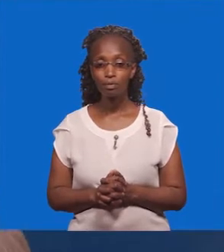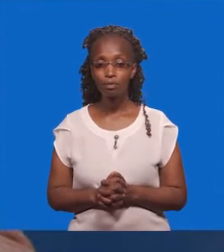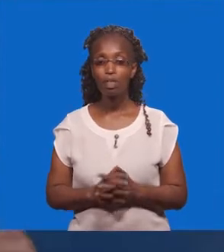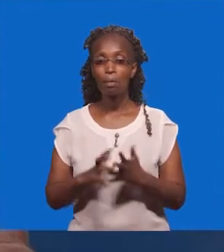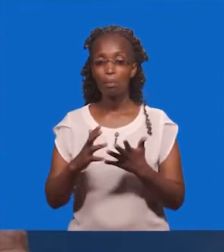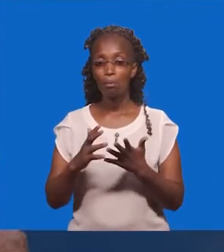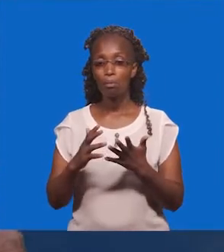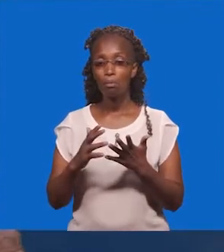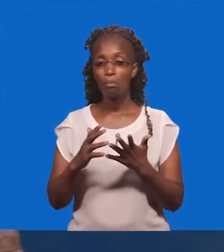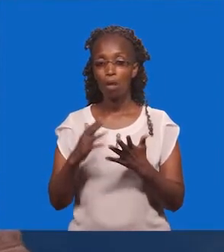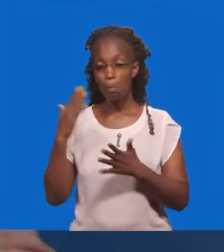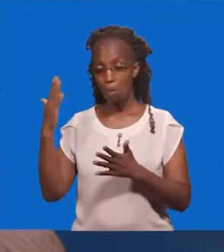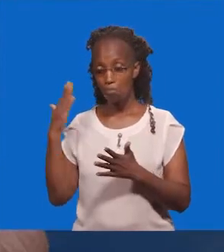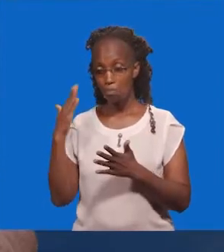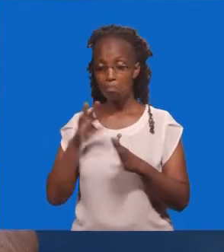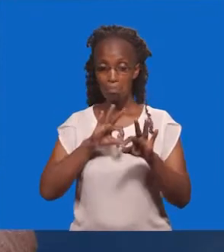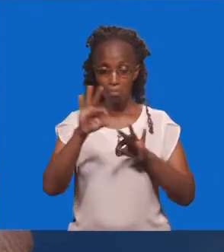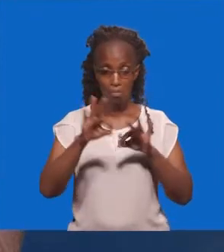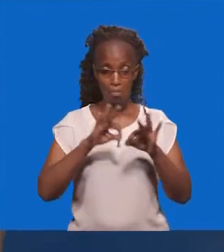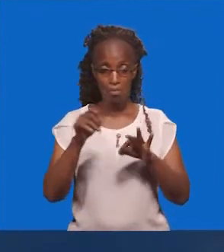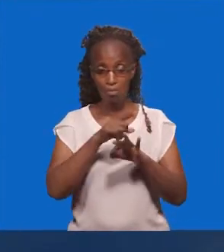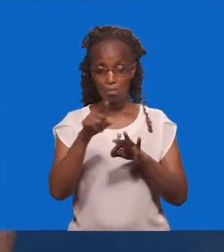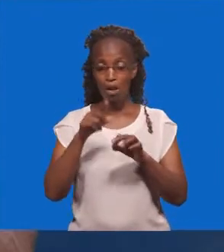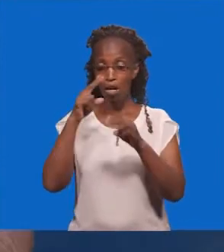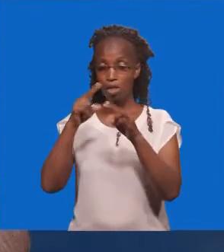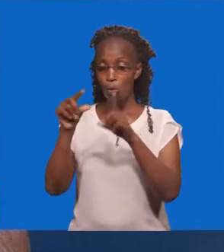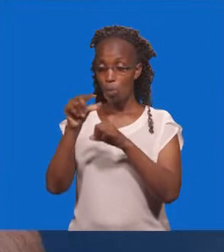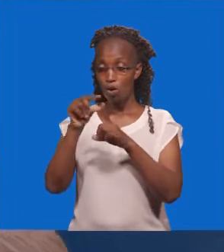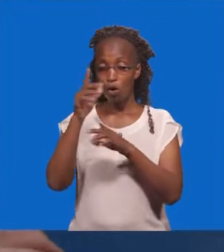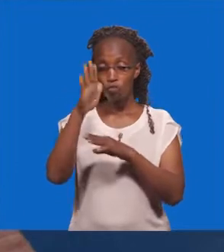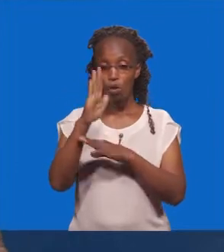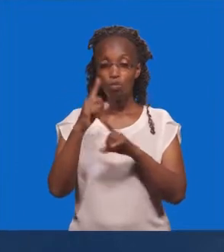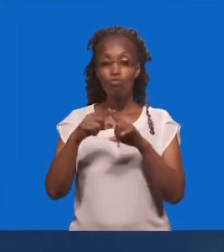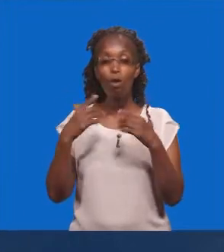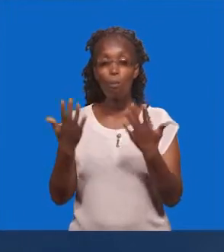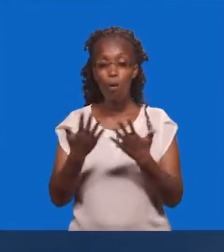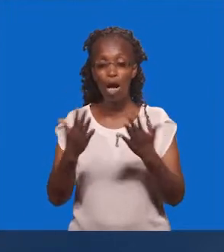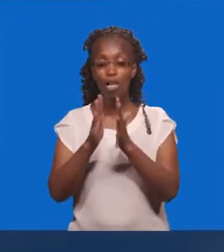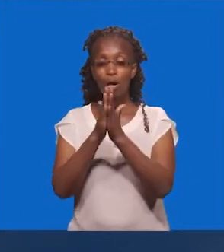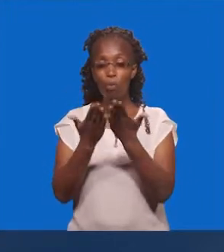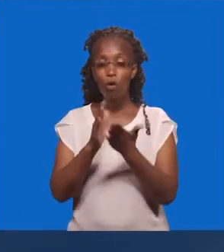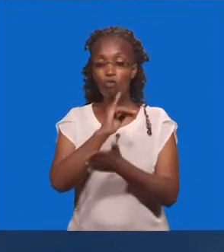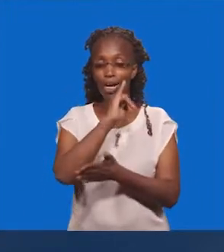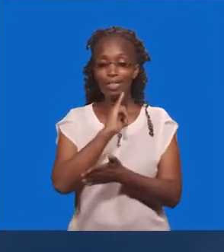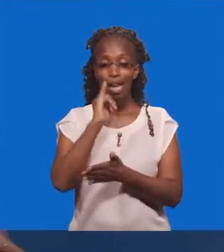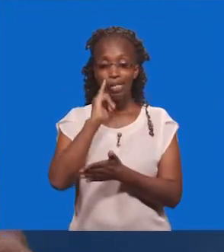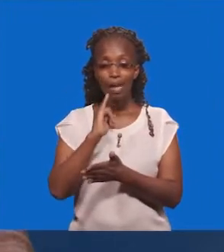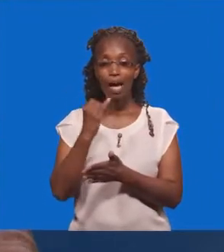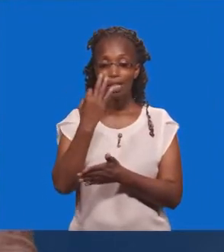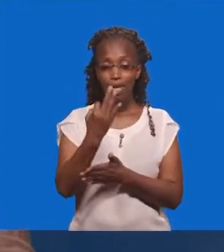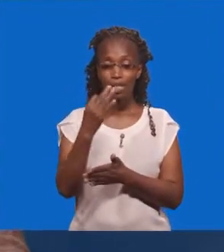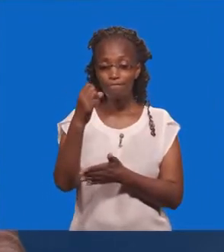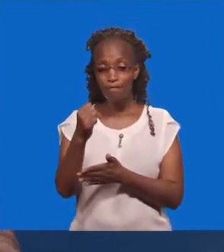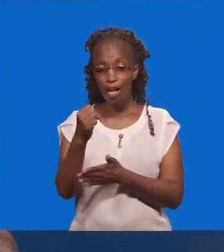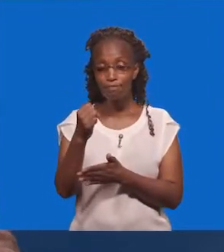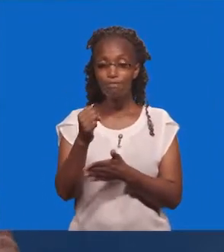bile ni meweza kukuelezea Neno la mungu tutaweza kulitua katika ito kitabucha isa ya Sura ya